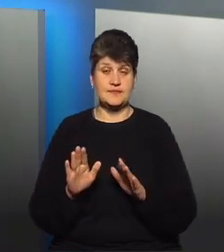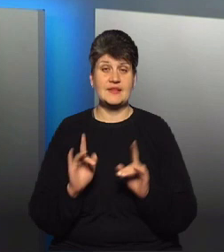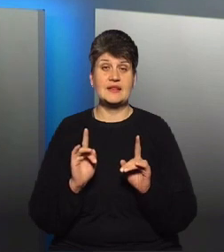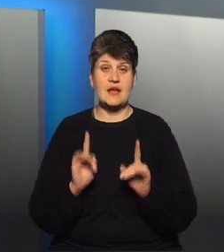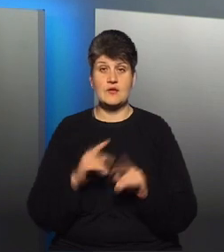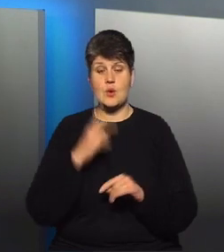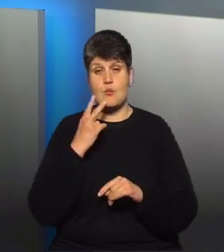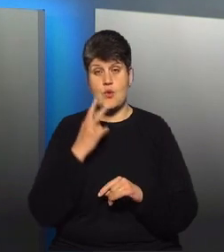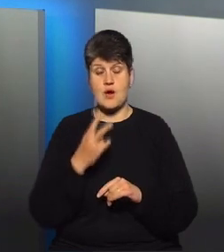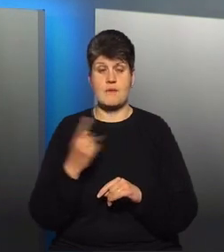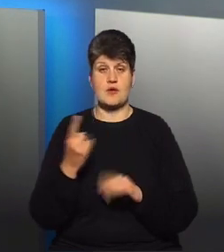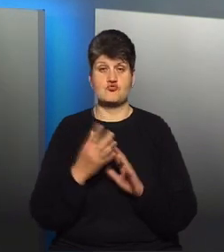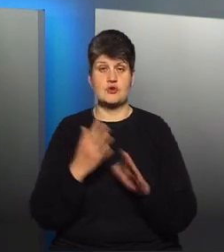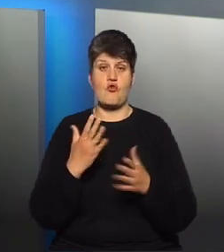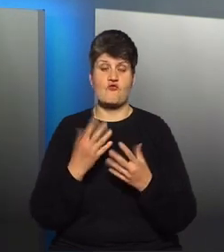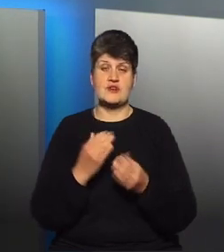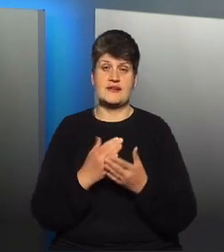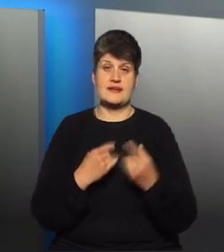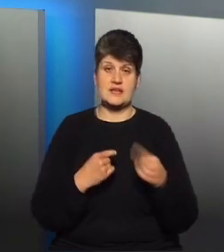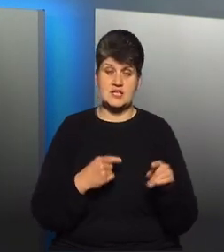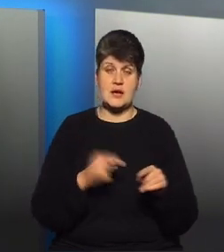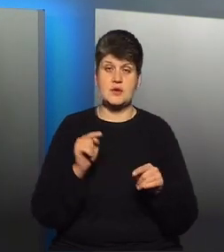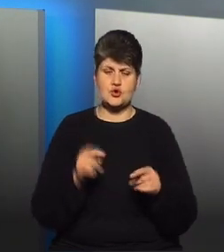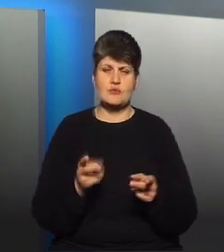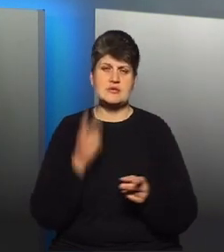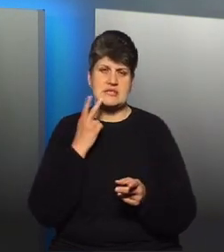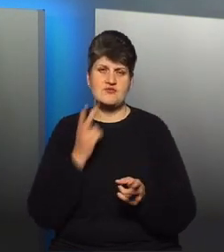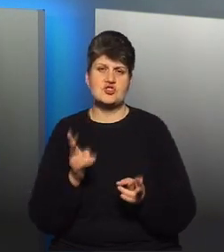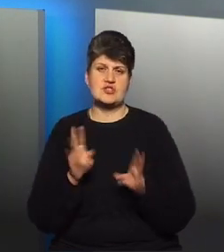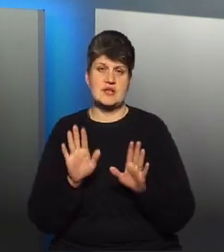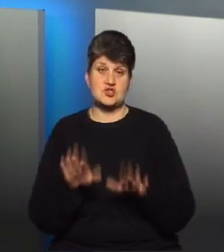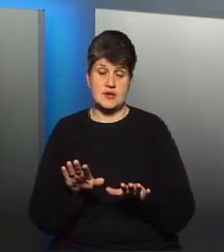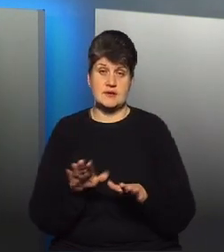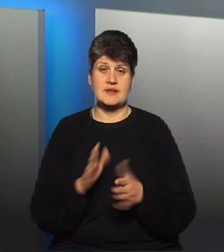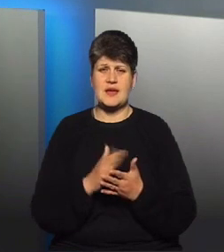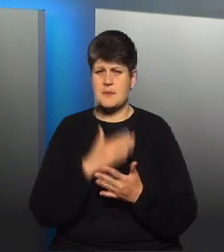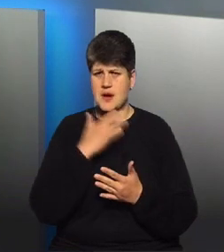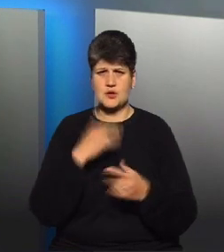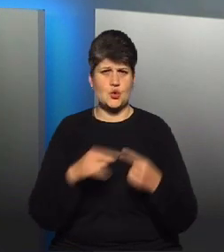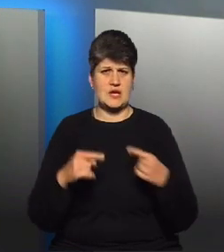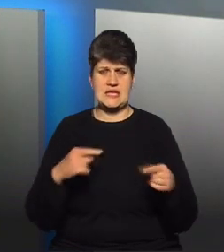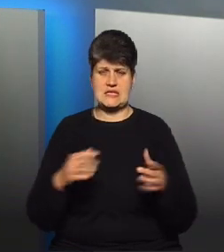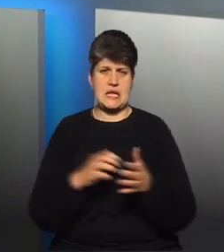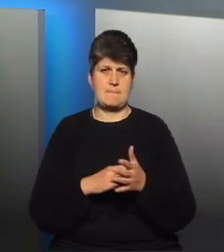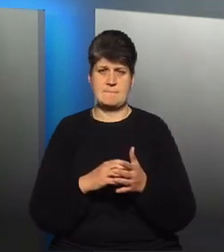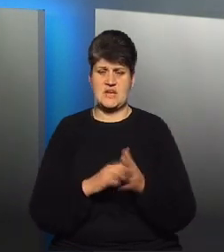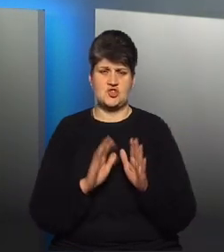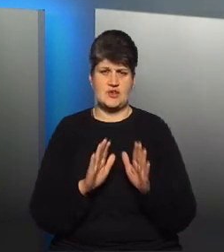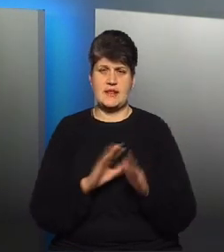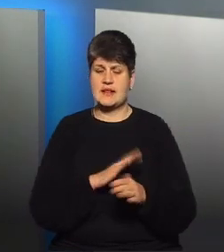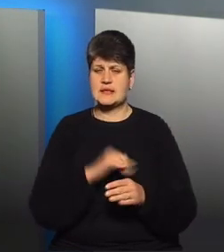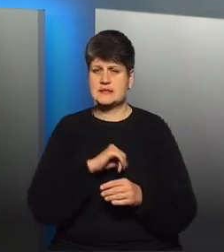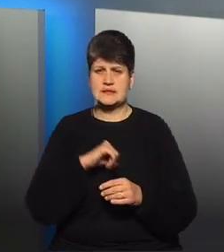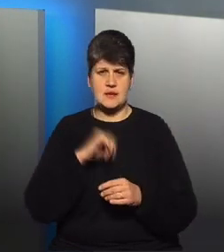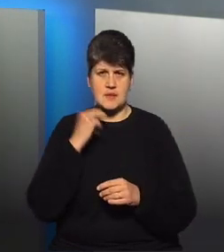першу чергу, що в них вже є альтернатива, але при цьому завжди залишають. Тому що є багато різних причин, найбільш ефективність саме з рахунок